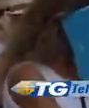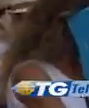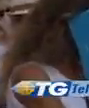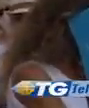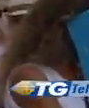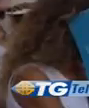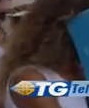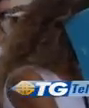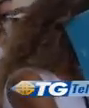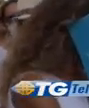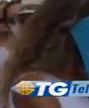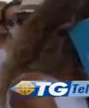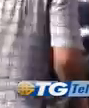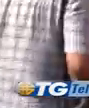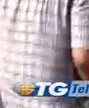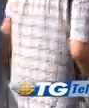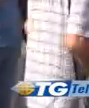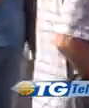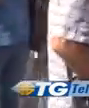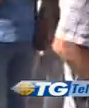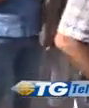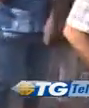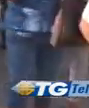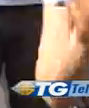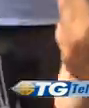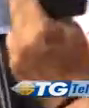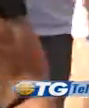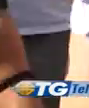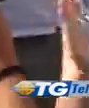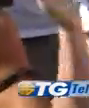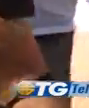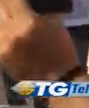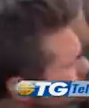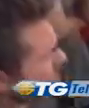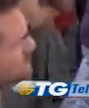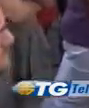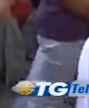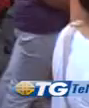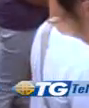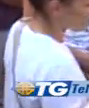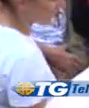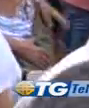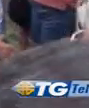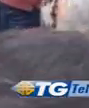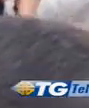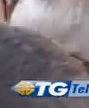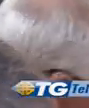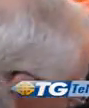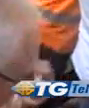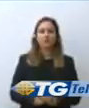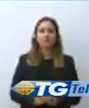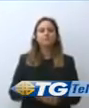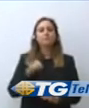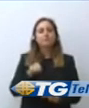e difficilmente si potrà tornare indietro. Tanto meno di fronte all'odio al Novax che Draghi stigmatizza solidarizzando con chi è nel mirino di minacce e